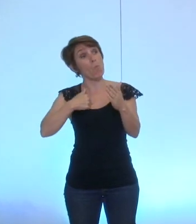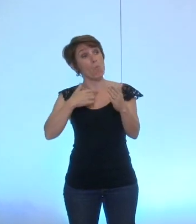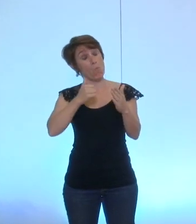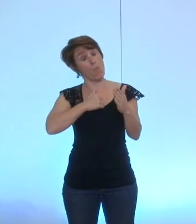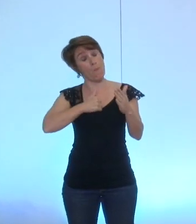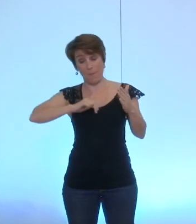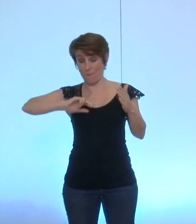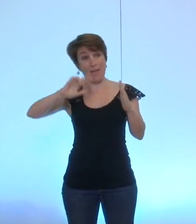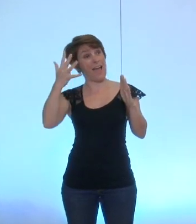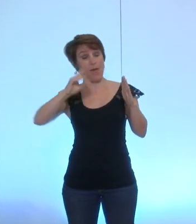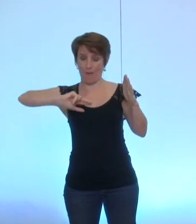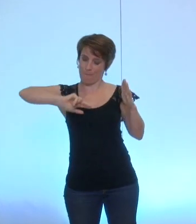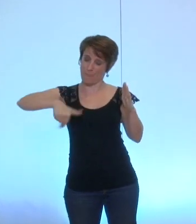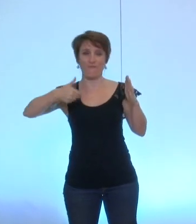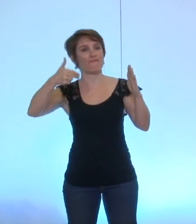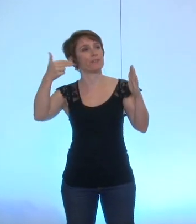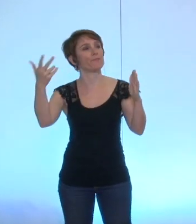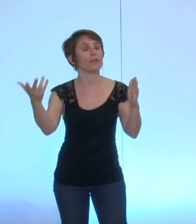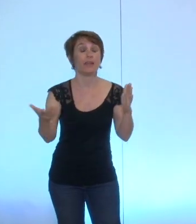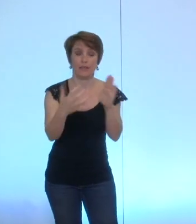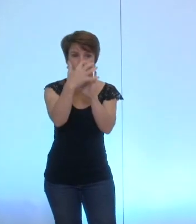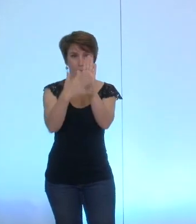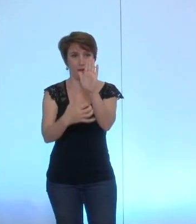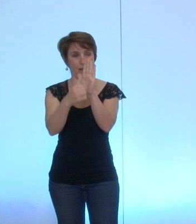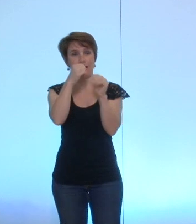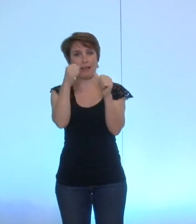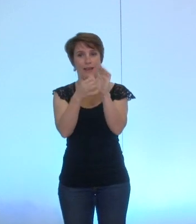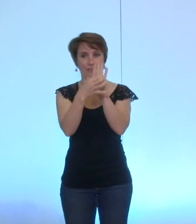qui apportait une réserve concernant la présidence de la commission des finances